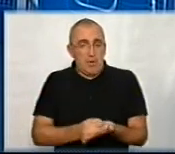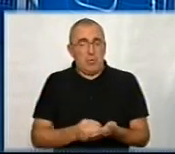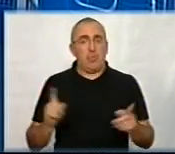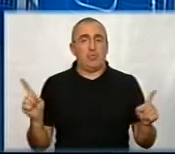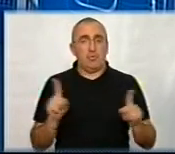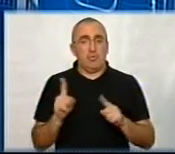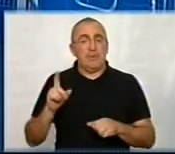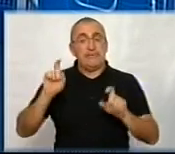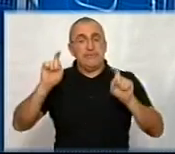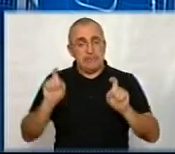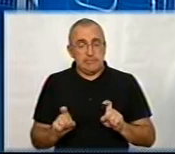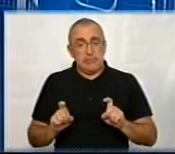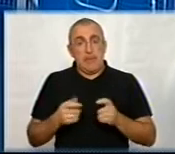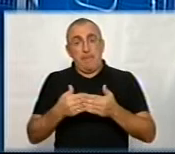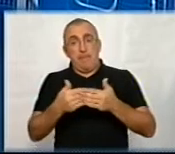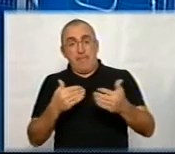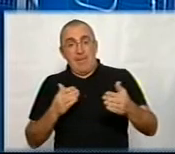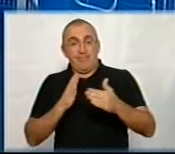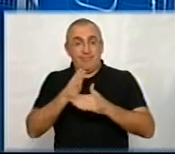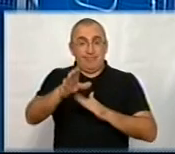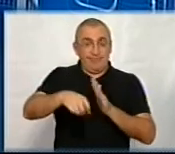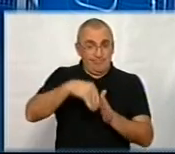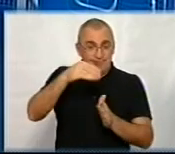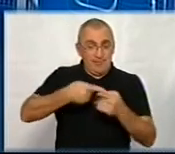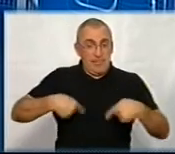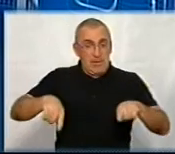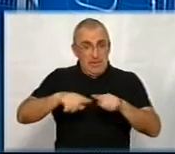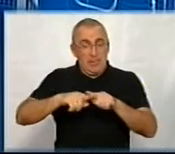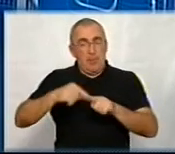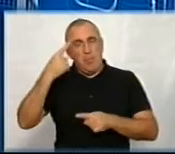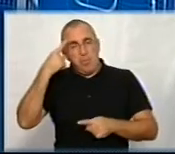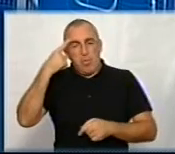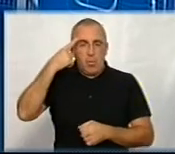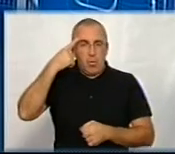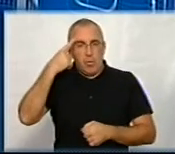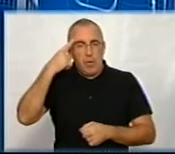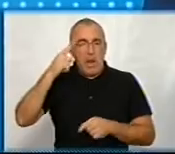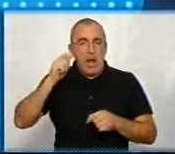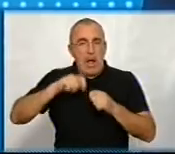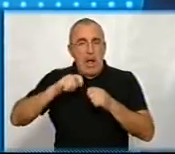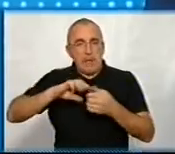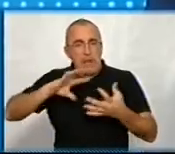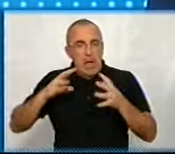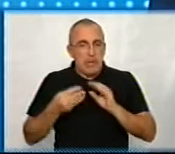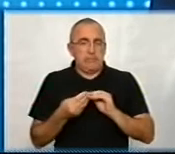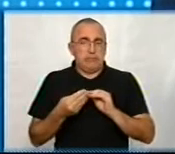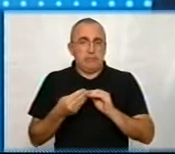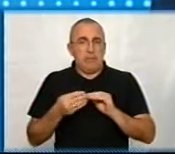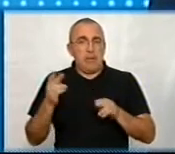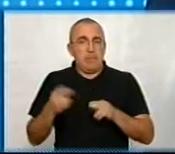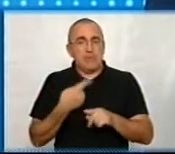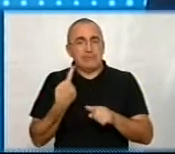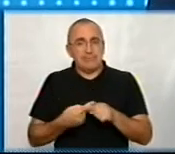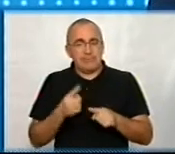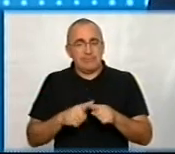щоб сісти перед тим, як йти на виборчу дільницю, і подумати, проаналізувати. Без цього